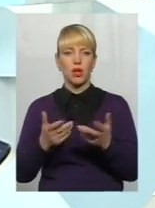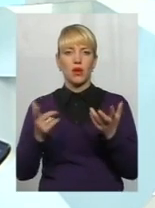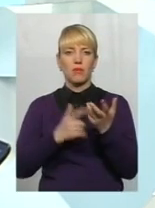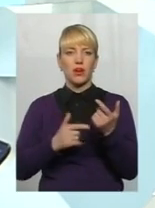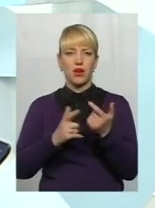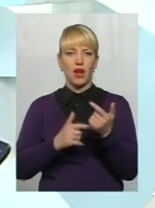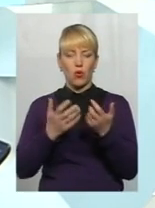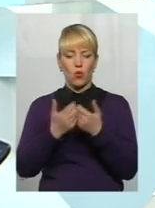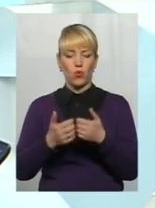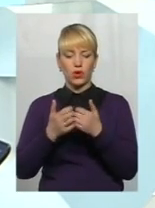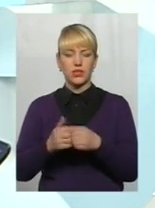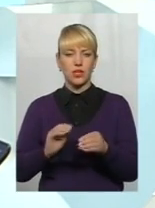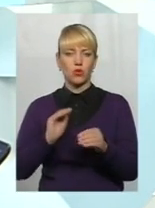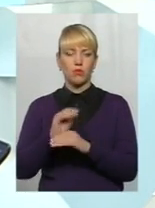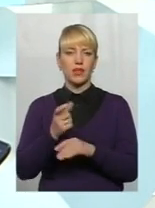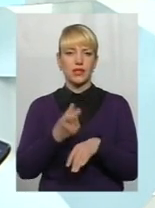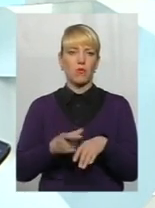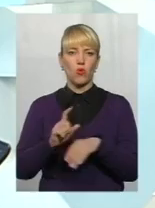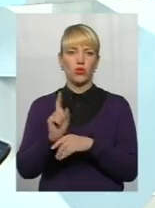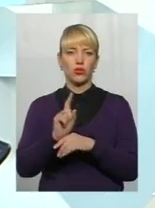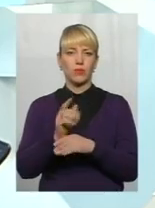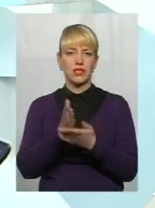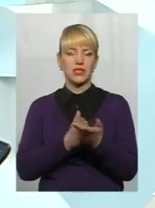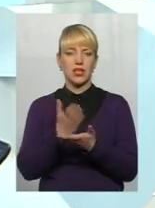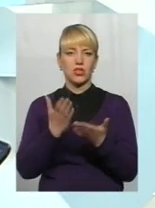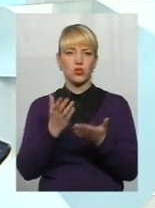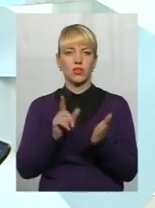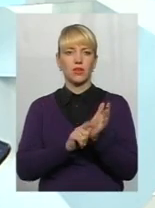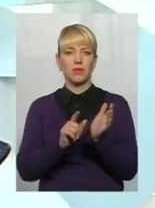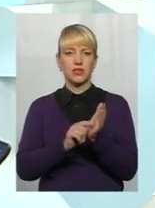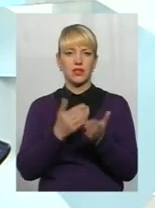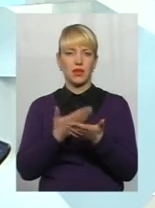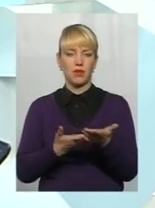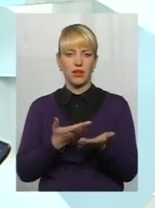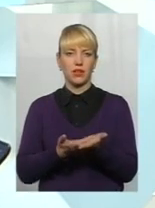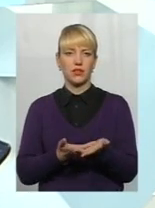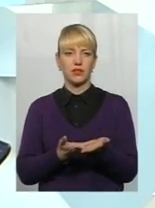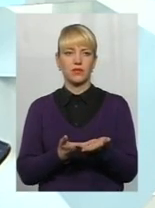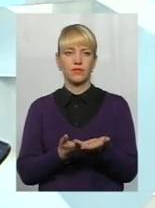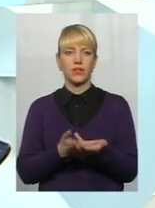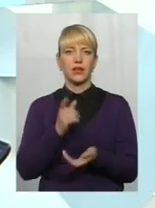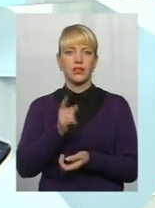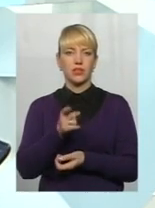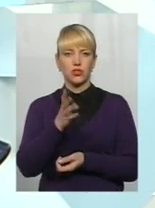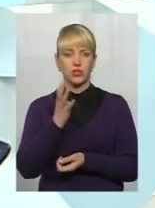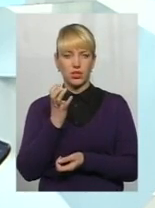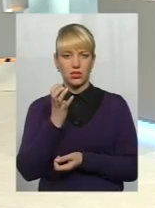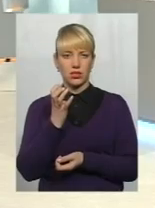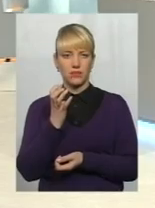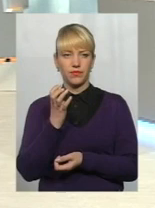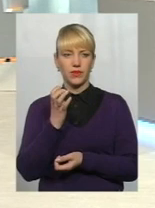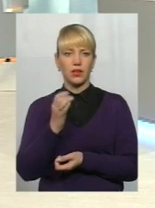доплата за понаднормативний стаж. Якщо, до прикладу, пенсія складає 1400 гривень,